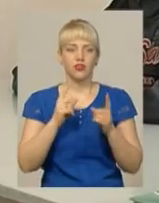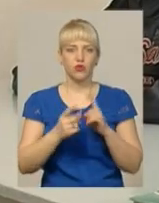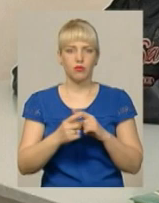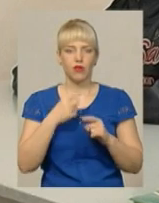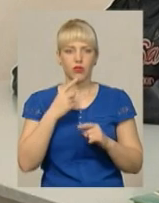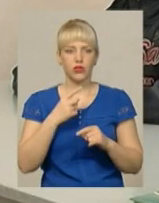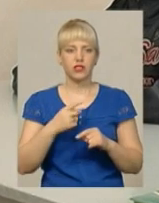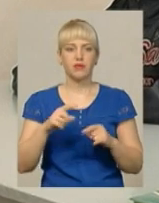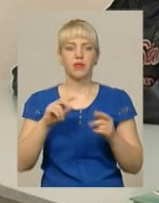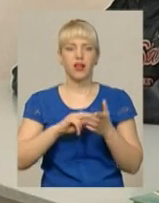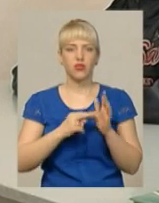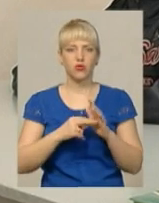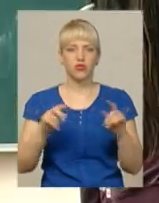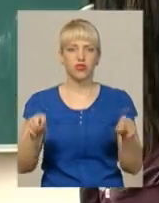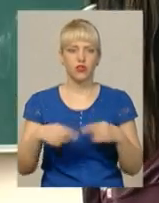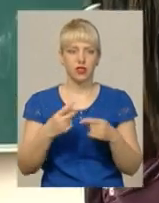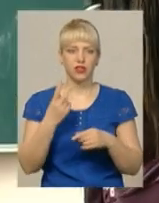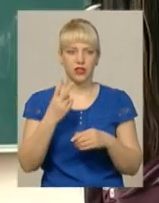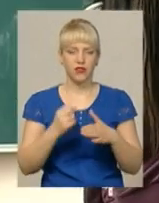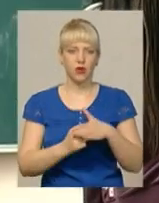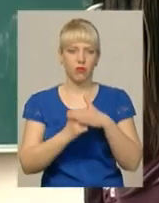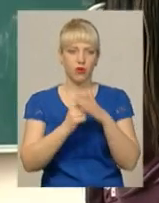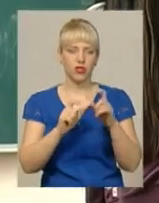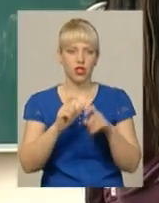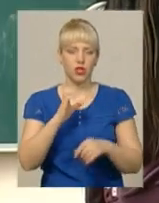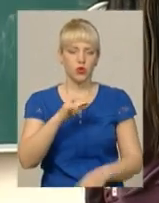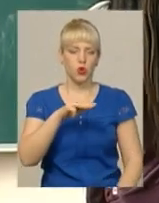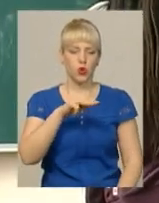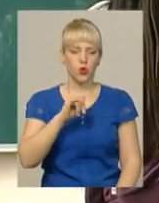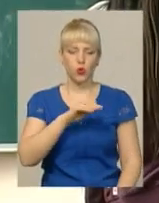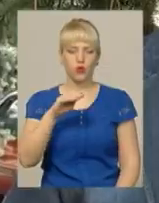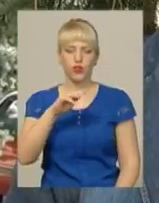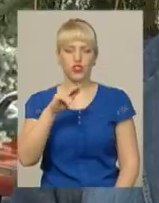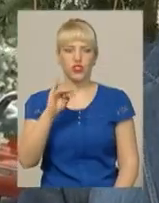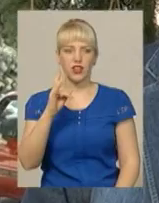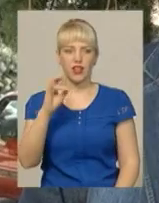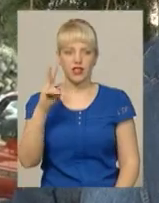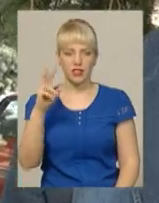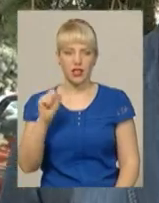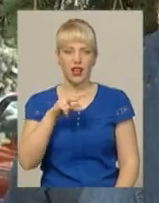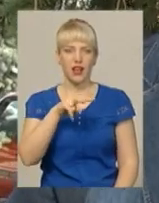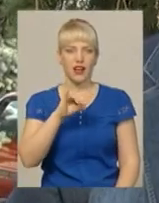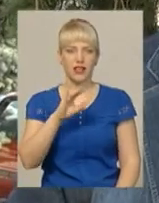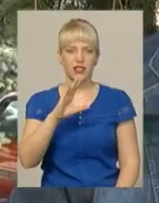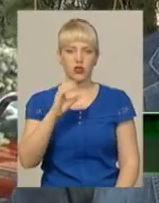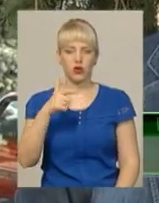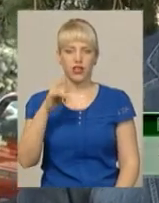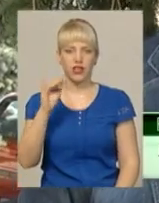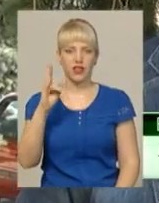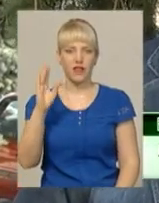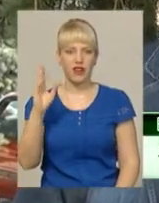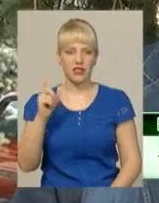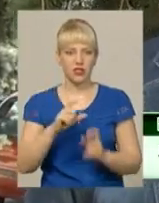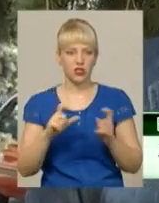очільник громади, планують створити дві опорні школи – Стовчинецьку та Лісогринівецьку. В цьому році ми приймаємо рішення, створюємо ці два